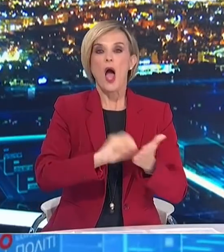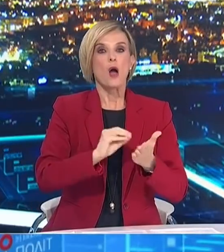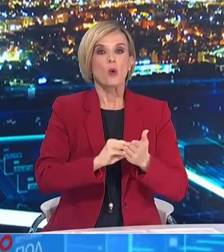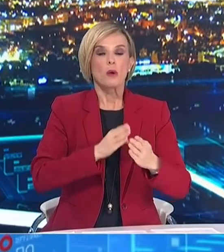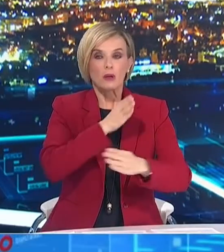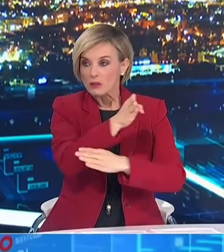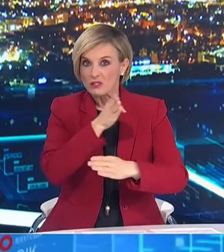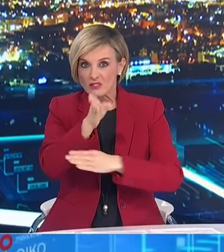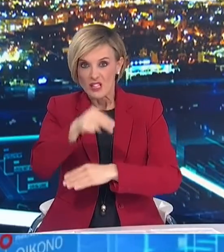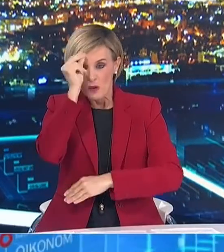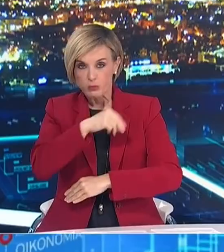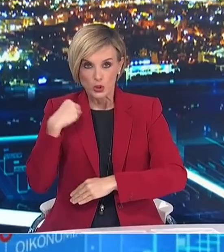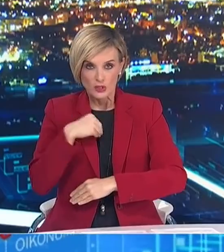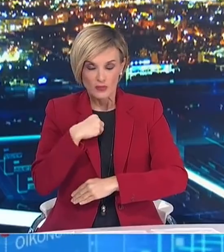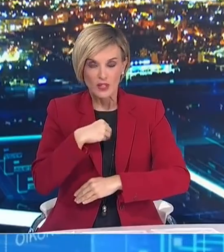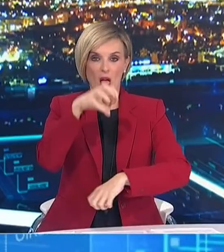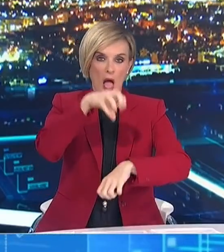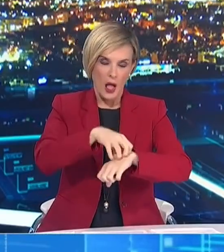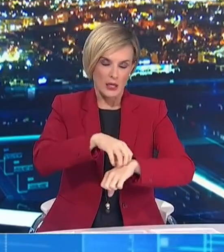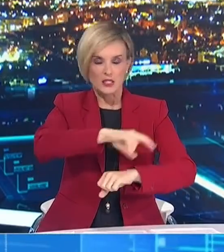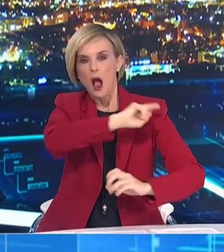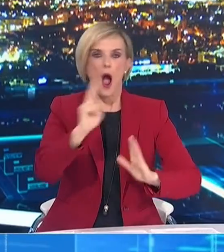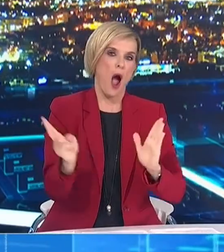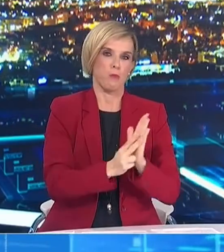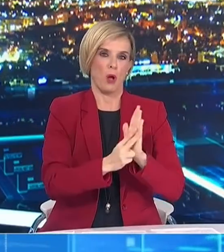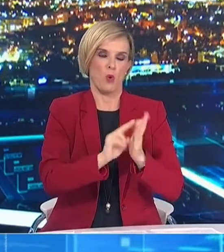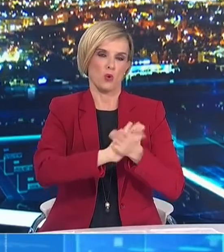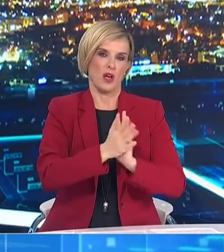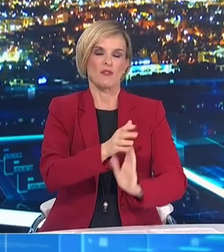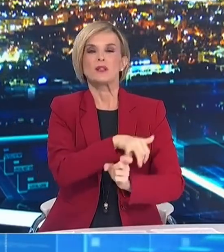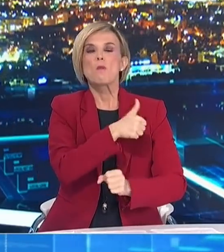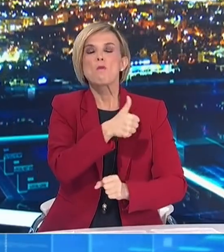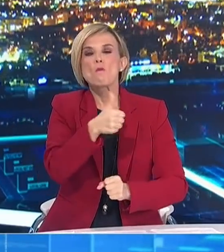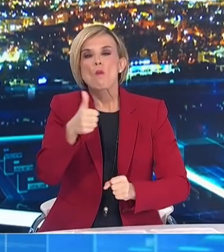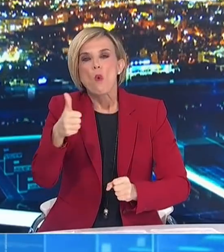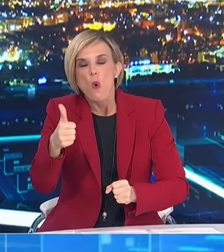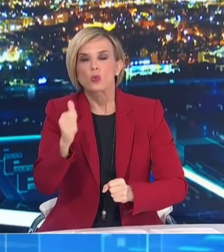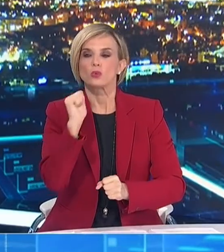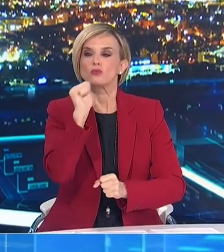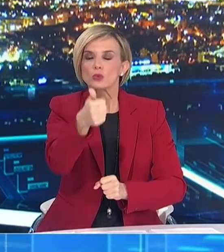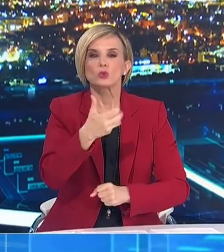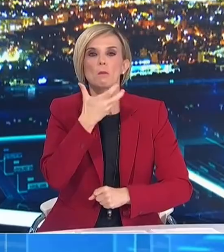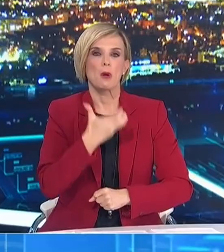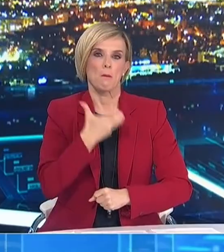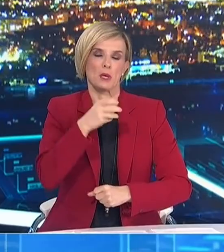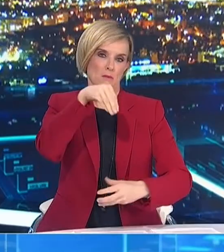πρόσβασης σε ναούς για το μική προσευχή και η τέλεση όλων των εκκλησιαστικών λειτουργιών μόνο με παρουσία κληρικών.